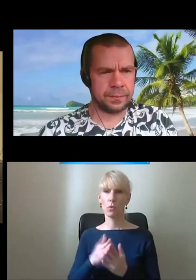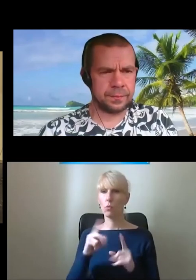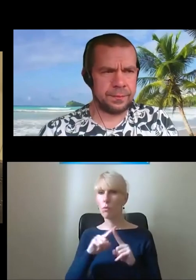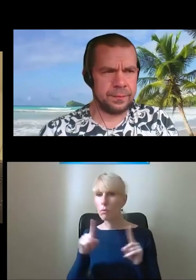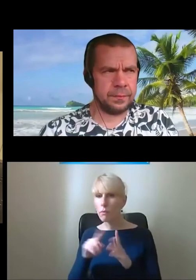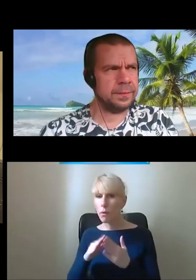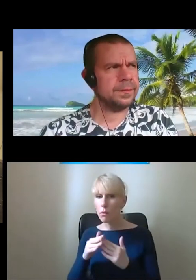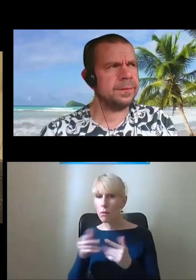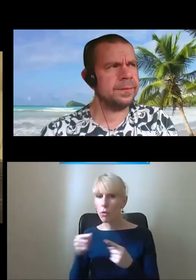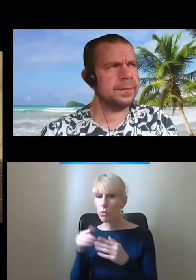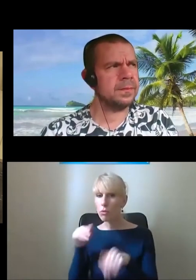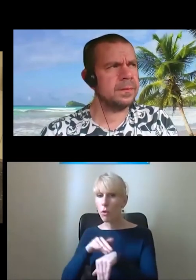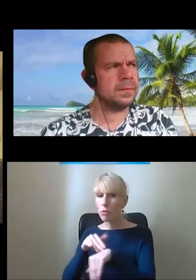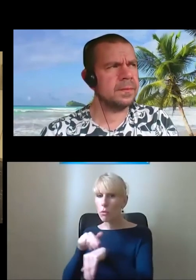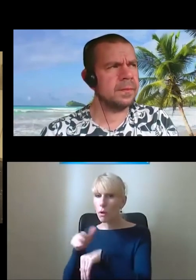elektryczna.